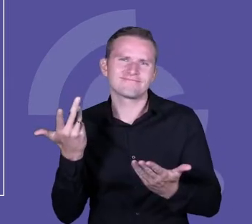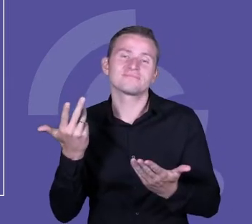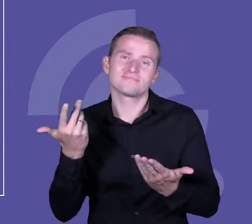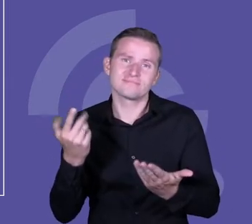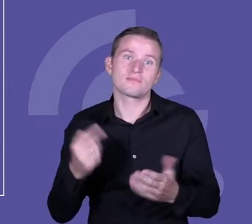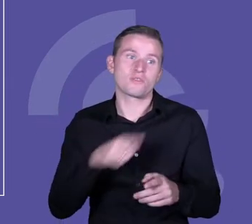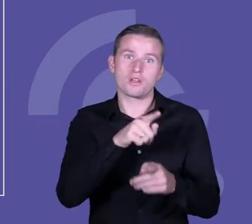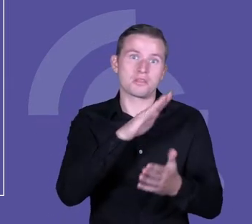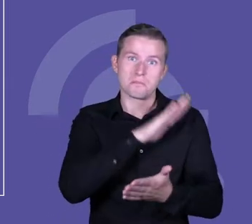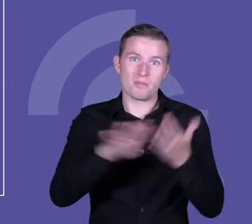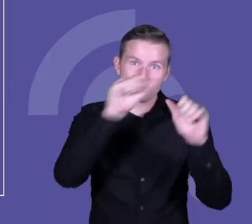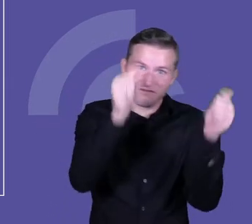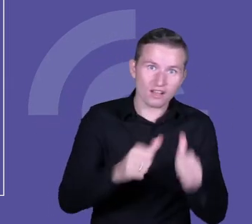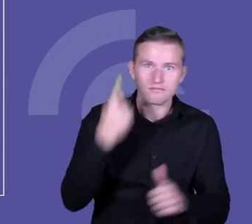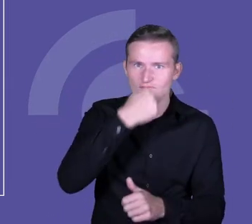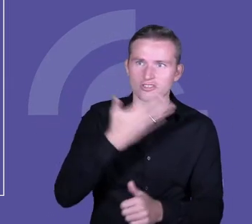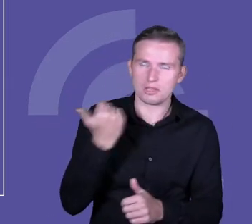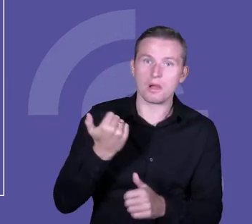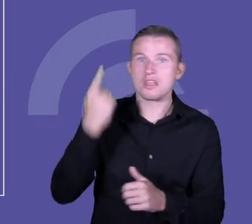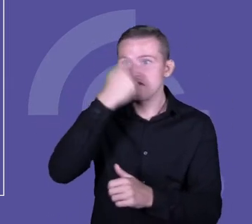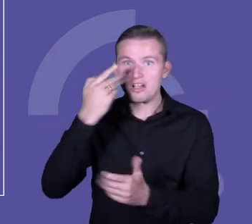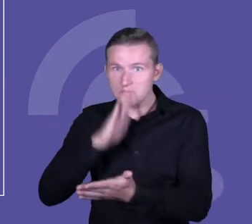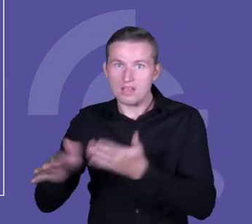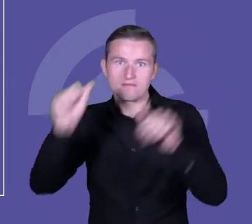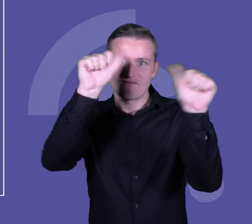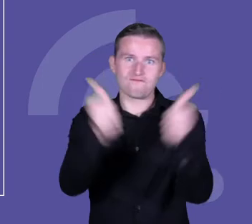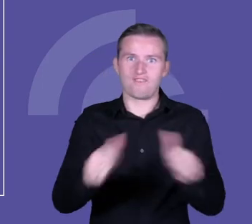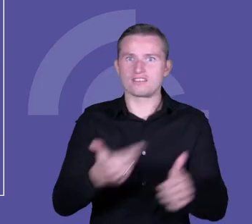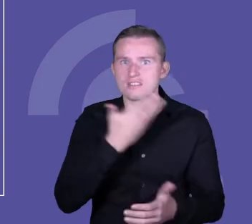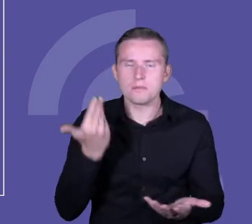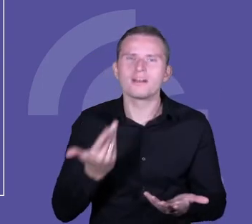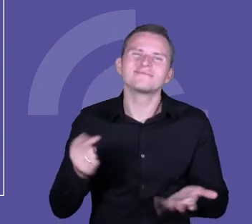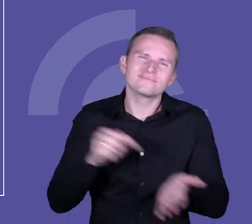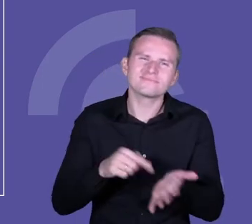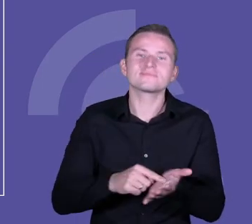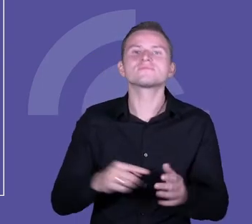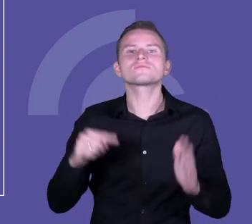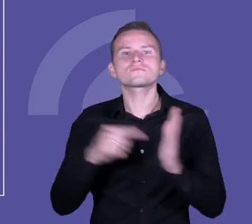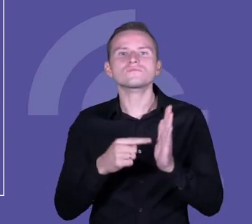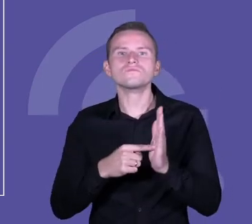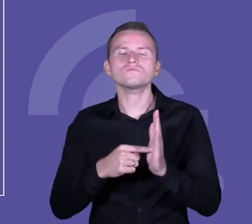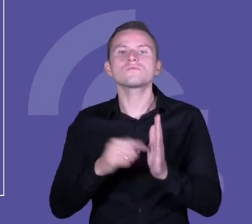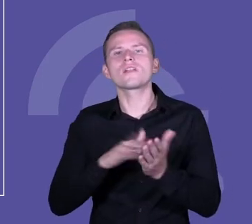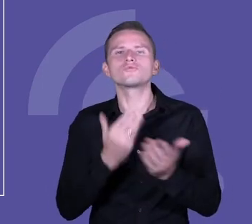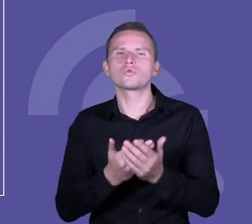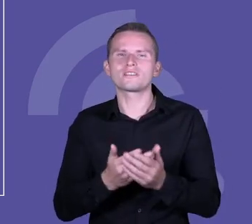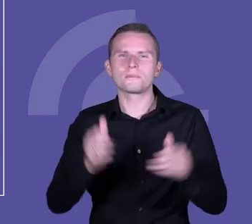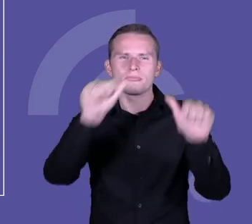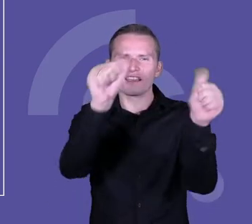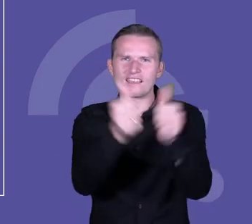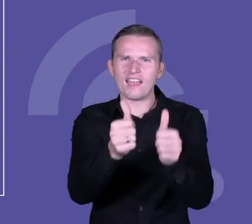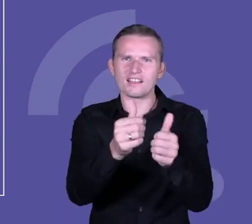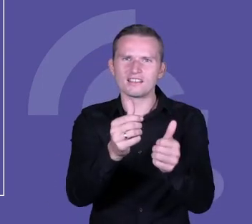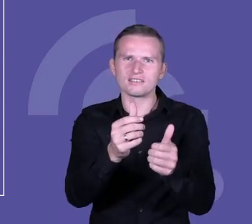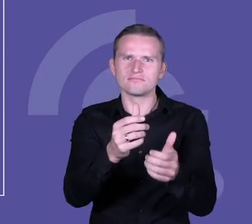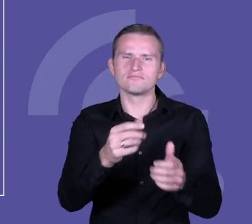jednego, to nie byłoby drugiego i odwrotnie. I trochę tak można by powiedzieć, że to są takie symbole tego kontekstu. Gdyby ten kielich na środku, no to